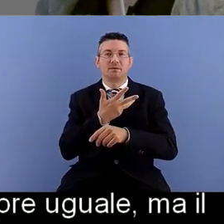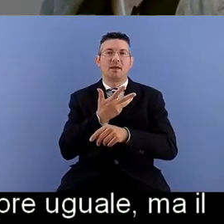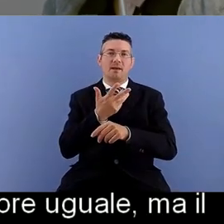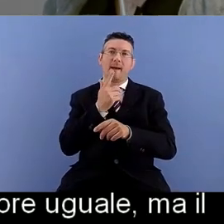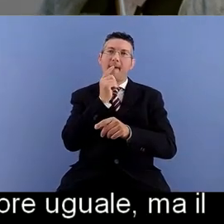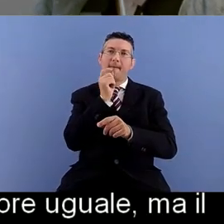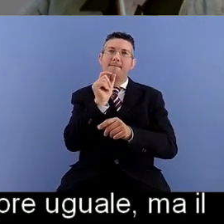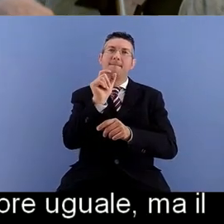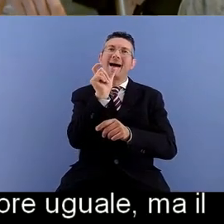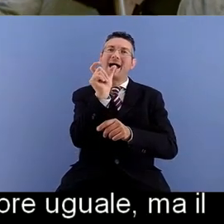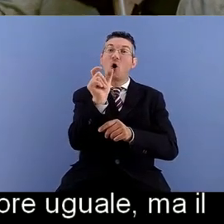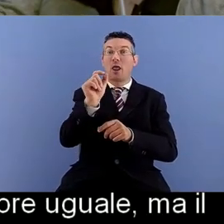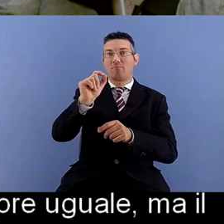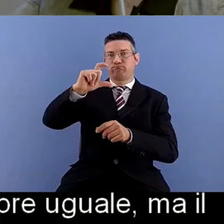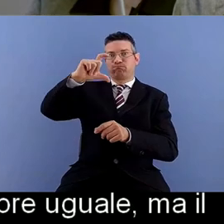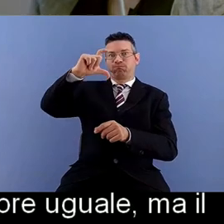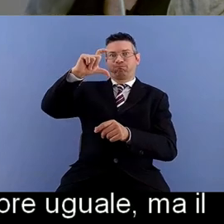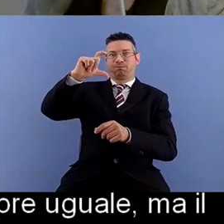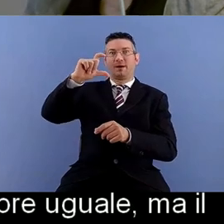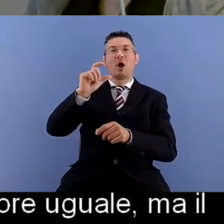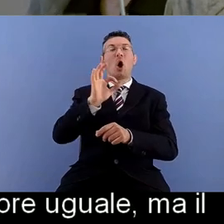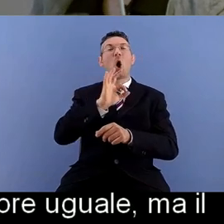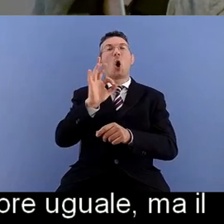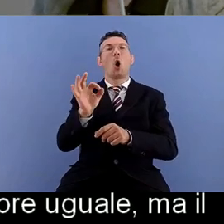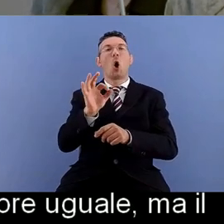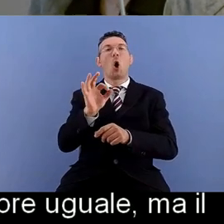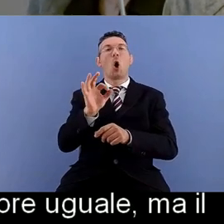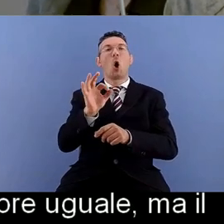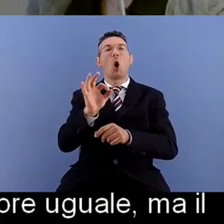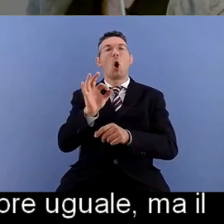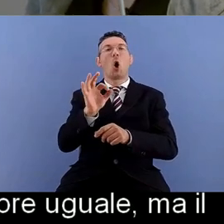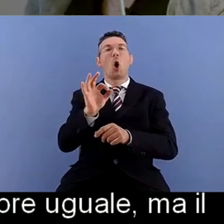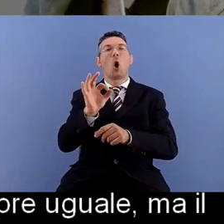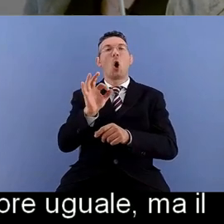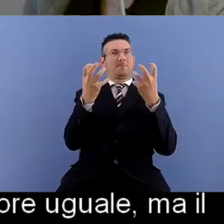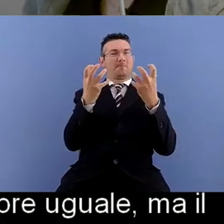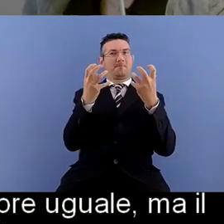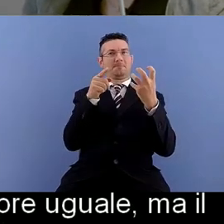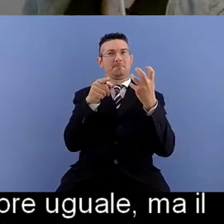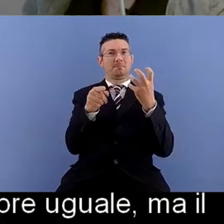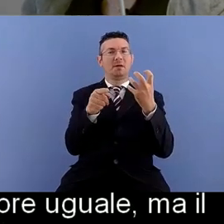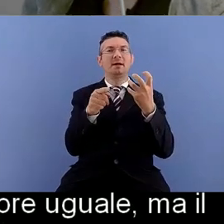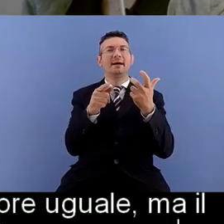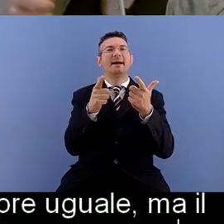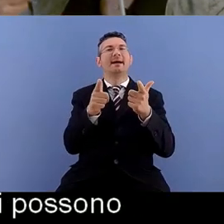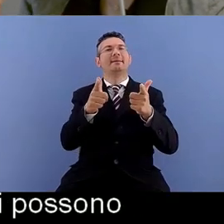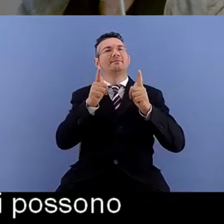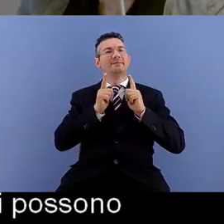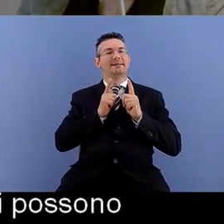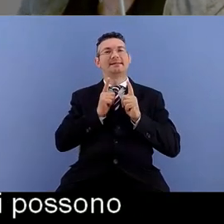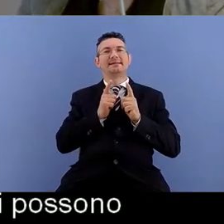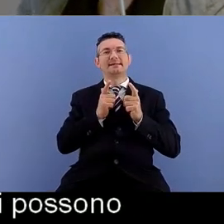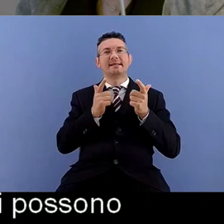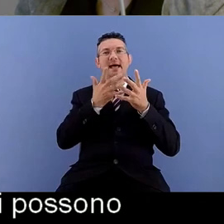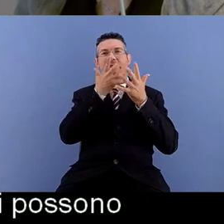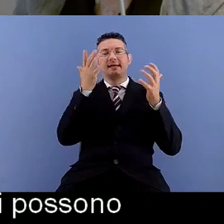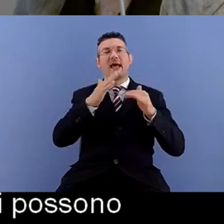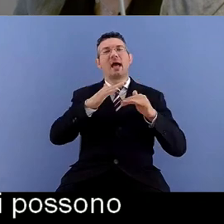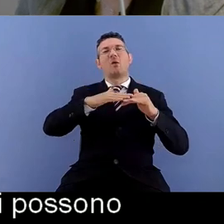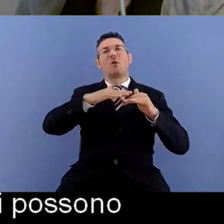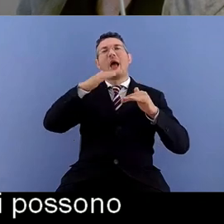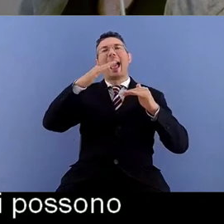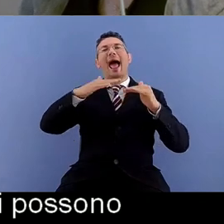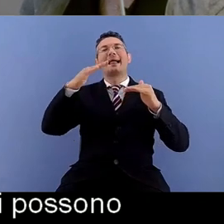oppure alcuni cinetismi che mi possono suggerire già per se stessi un andamento o un